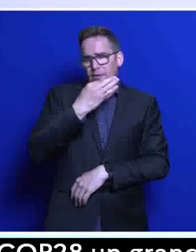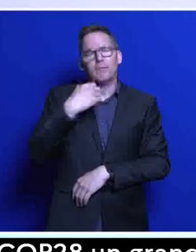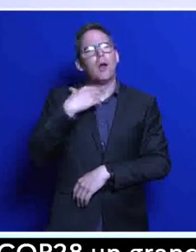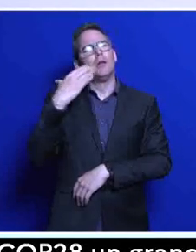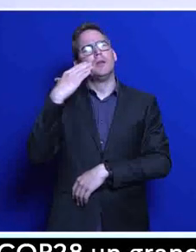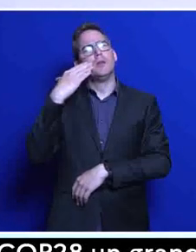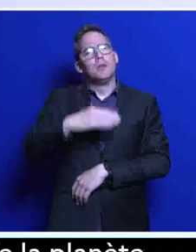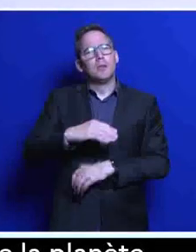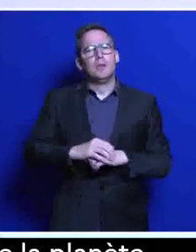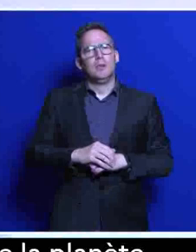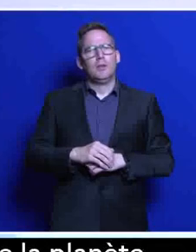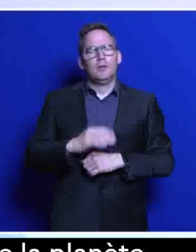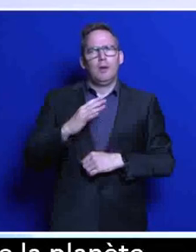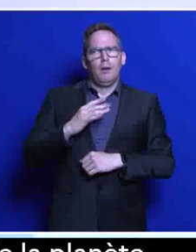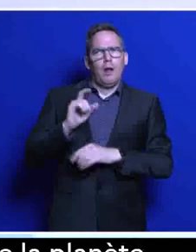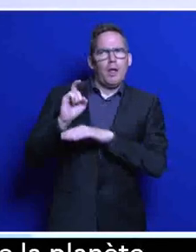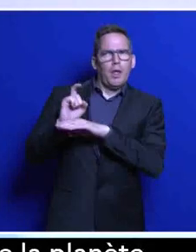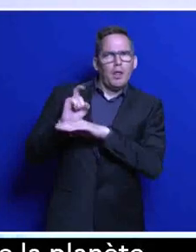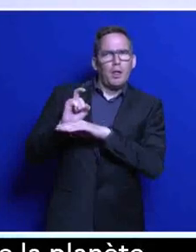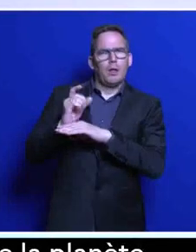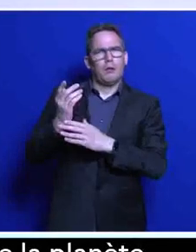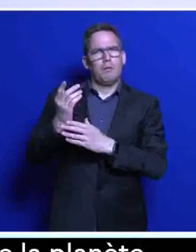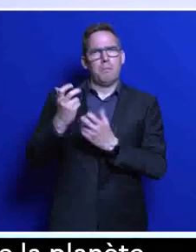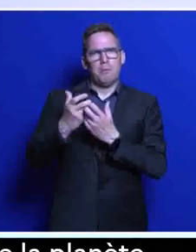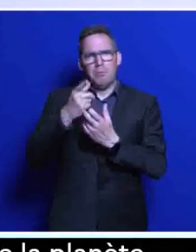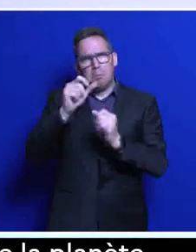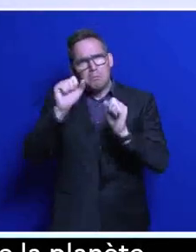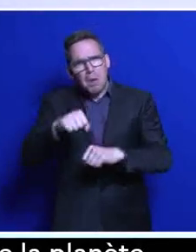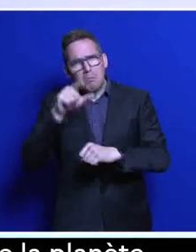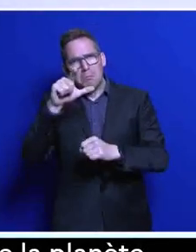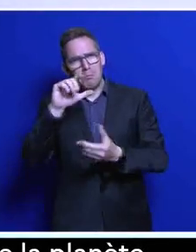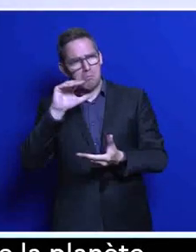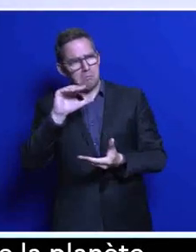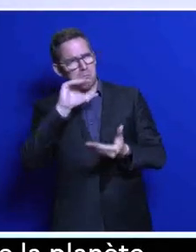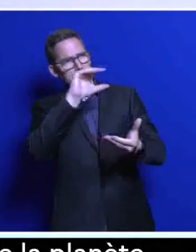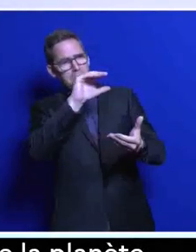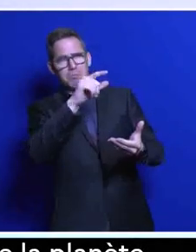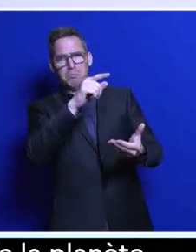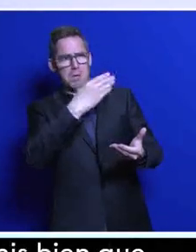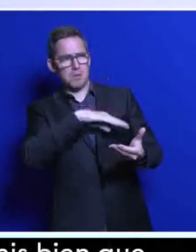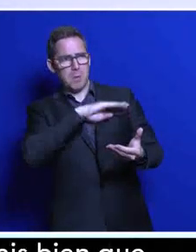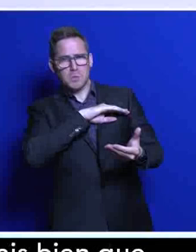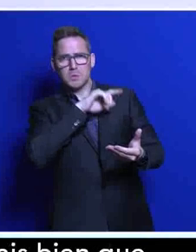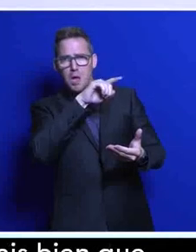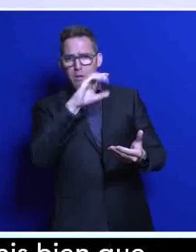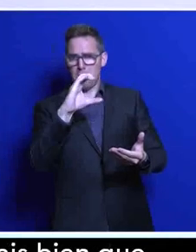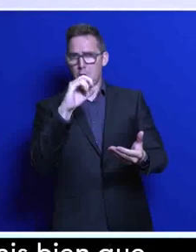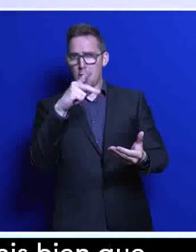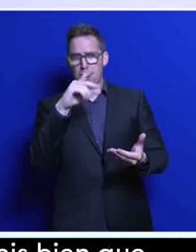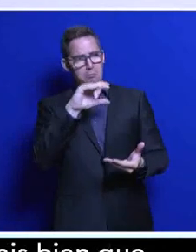critiques sont apparues en disant « Mais comment est-ce que vous pouvez confier à un État du Golfe la responsabilité de la COP ?